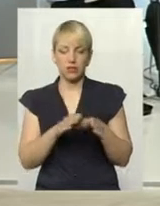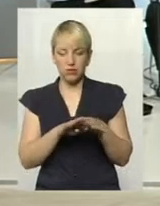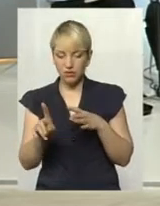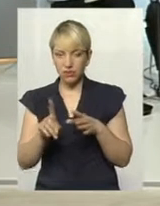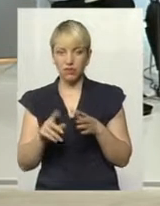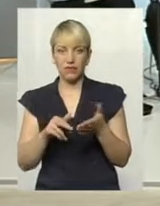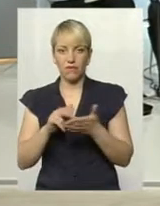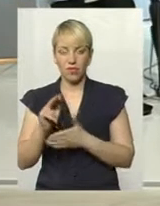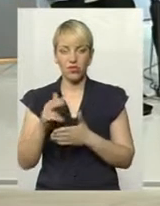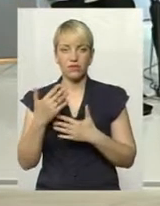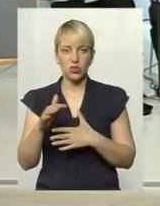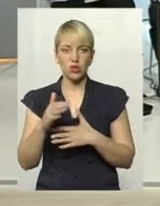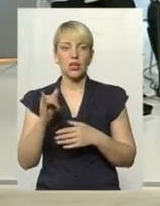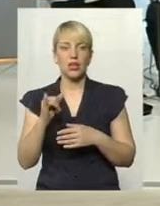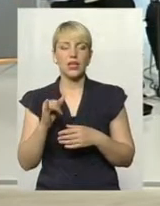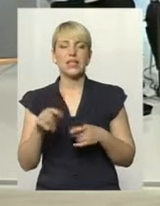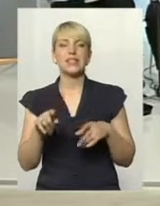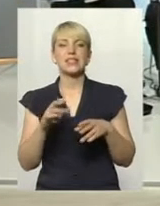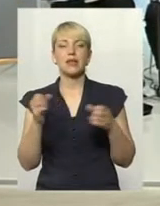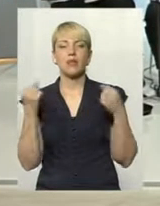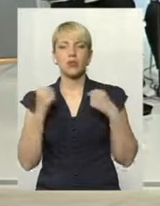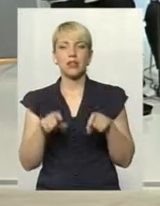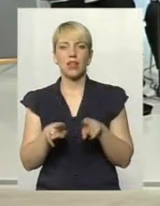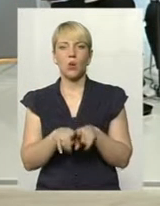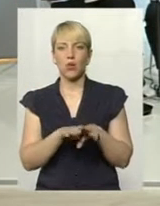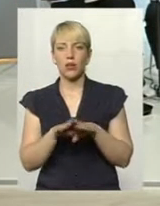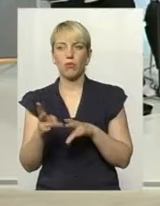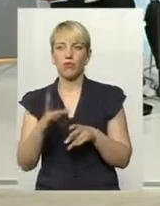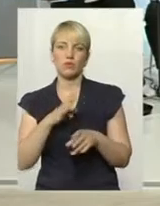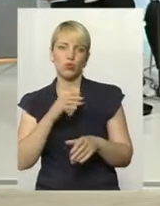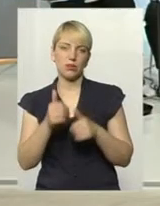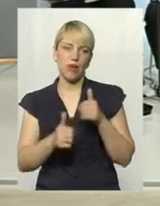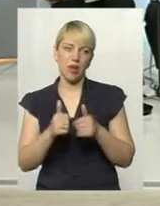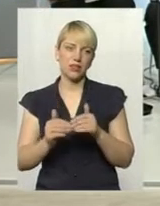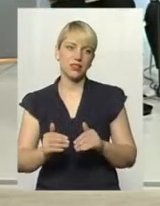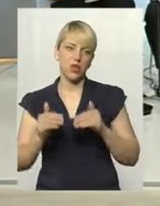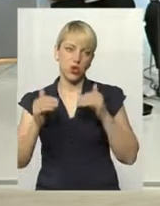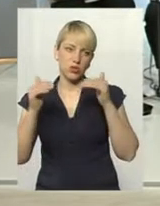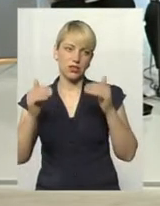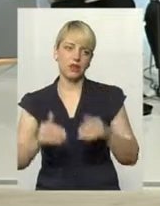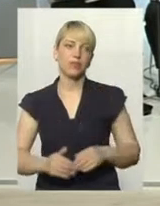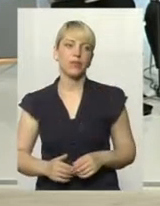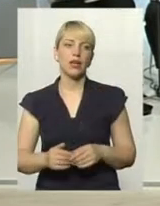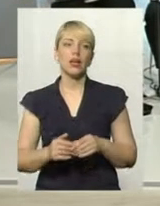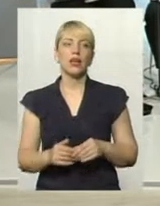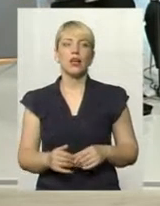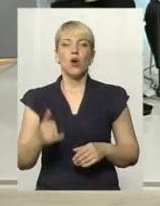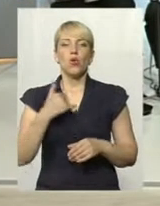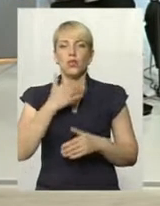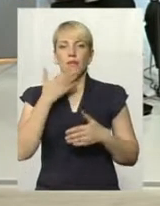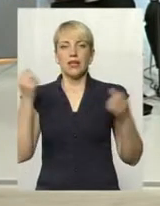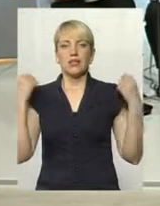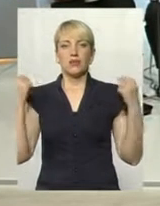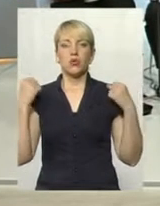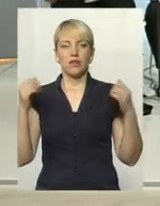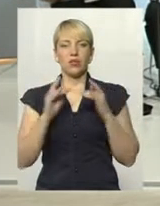якраз з спортсменами такого рівня він має змагатися і рости. Затримуєш і відсутність спортивного інтернату. Зараз дітки з